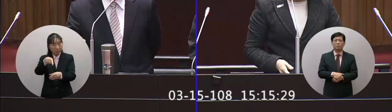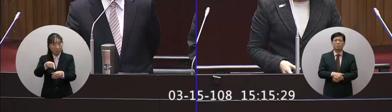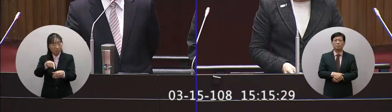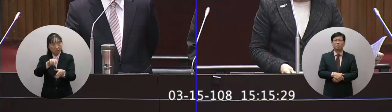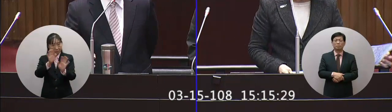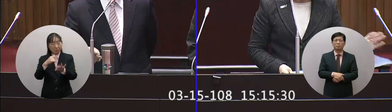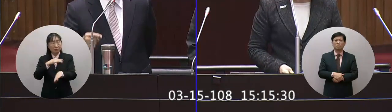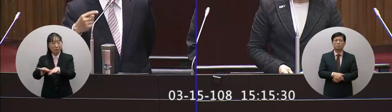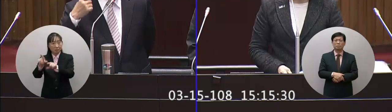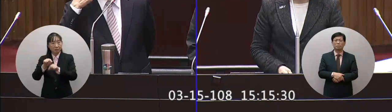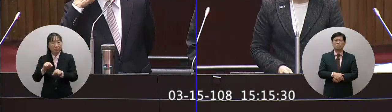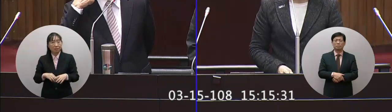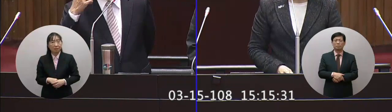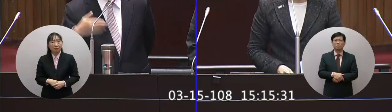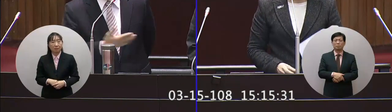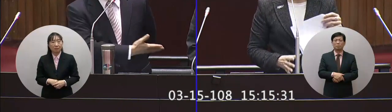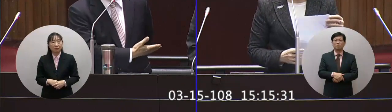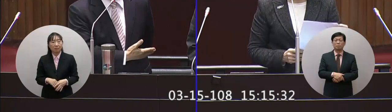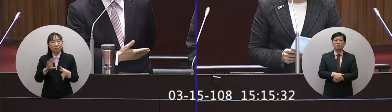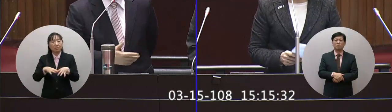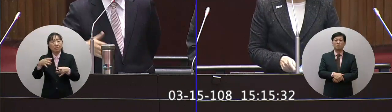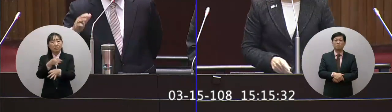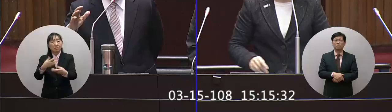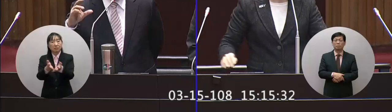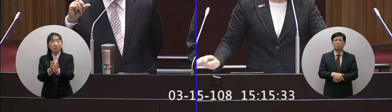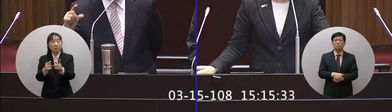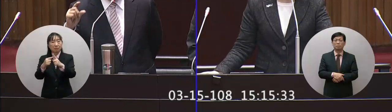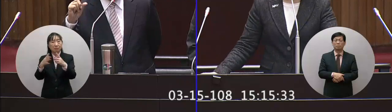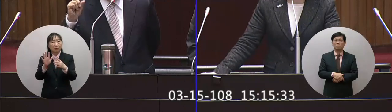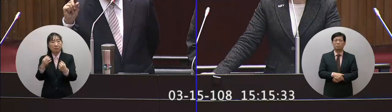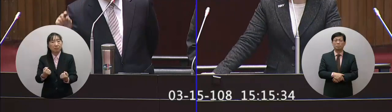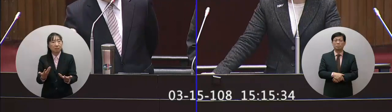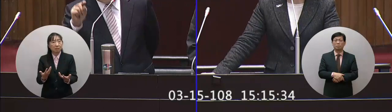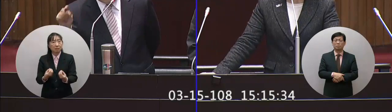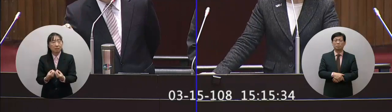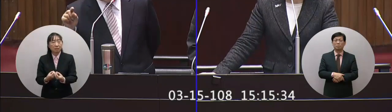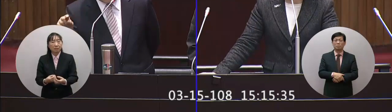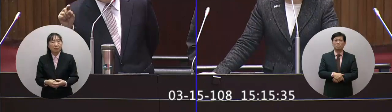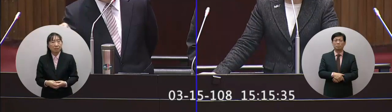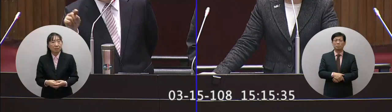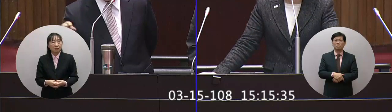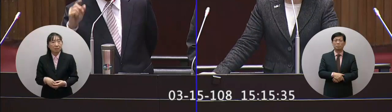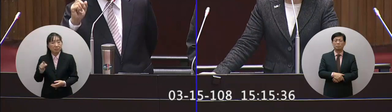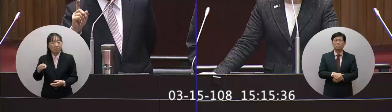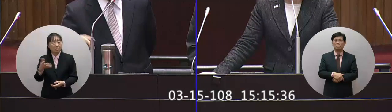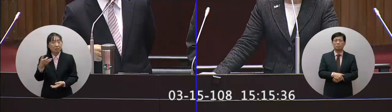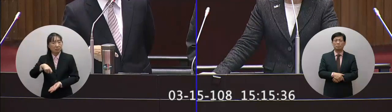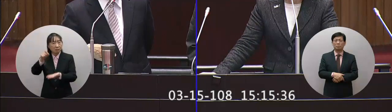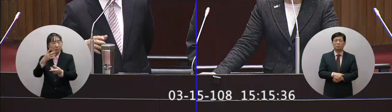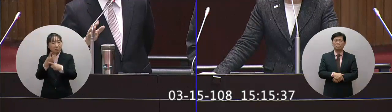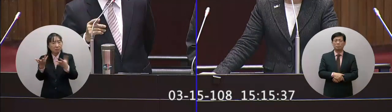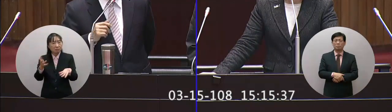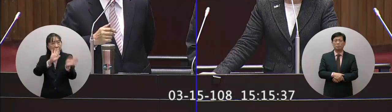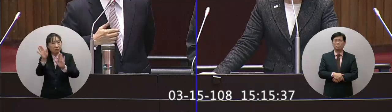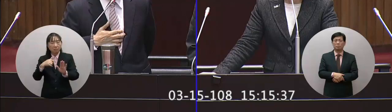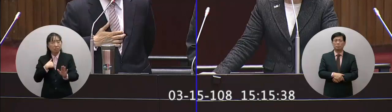我們一定要遵照那我因為經濟部現在不在這裡所以我對於這個他講的業務上是怎麼樣